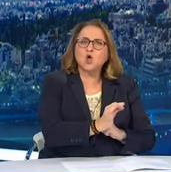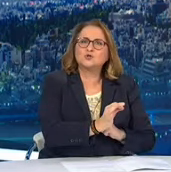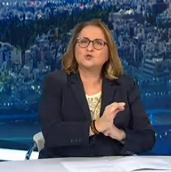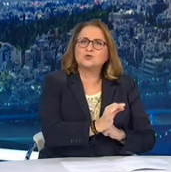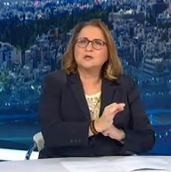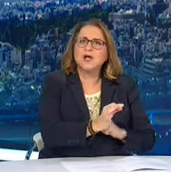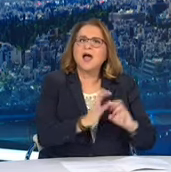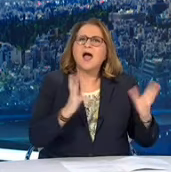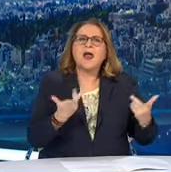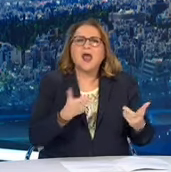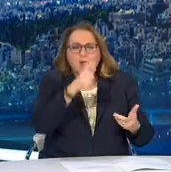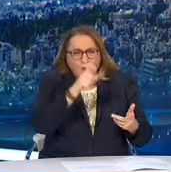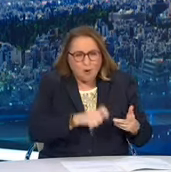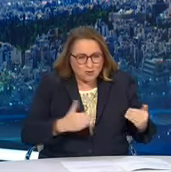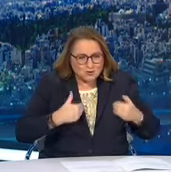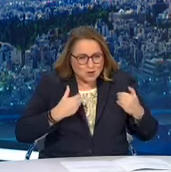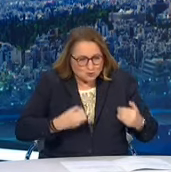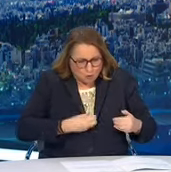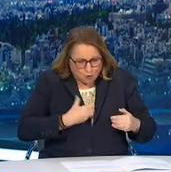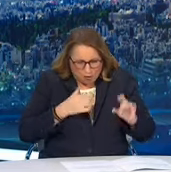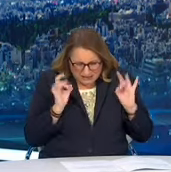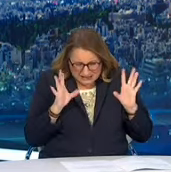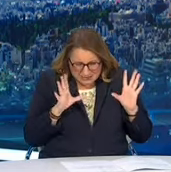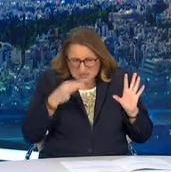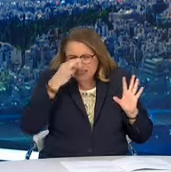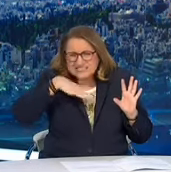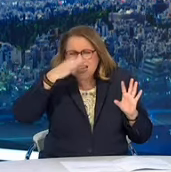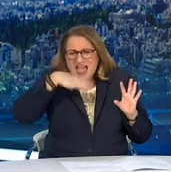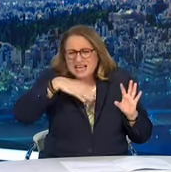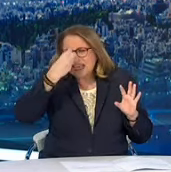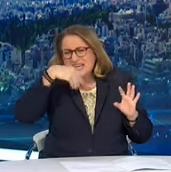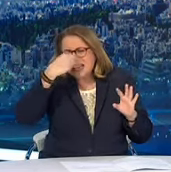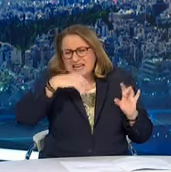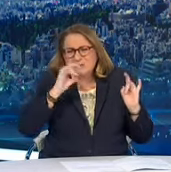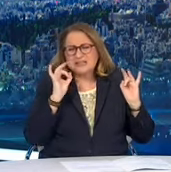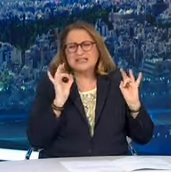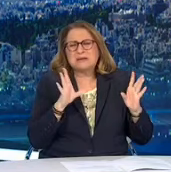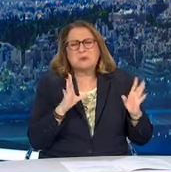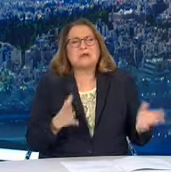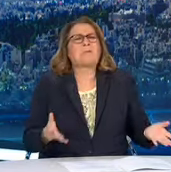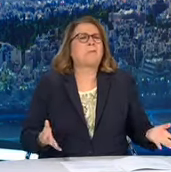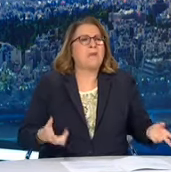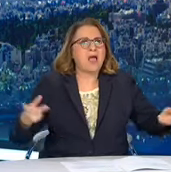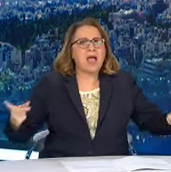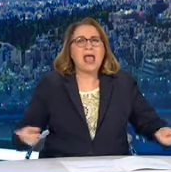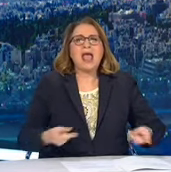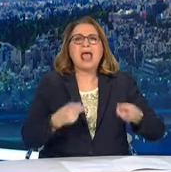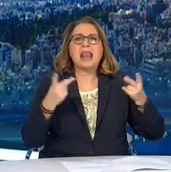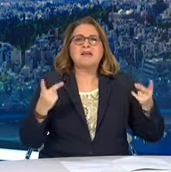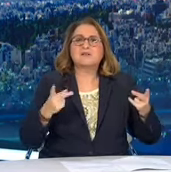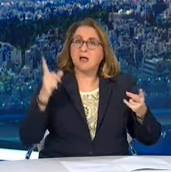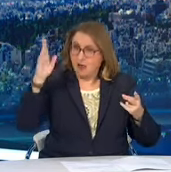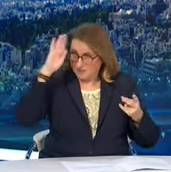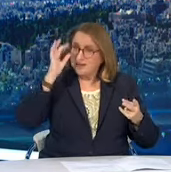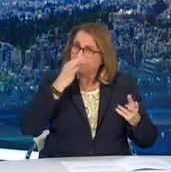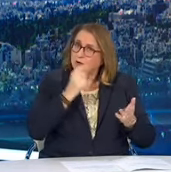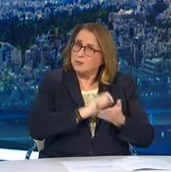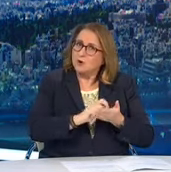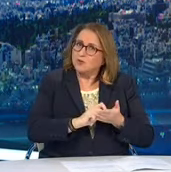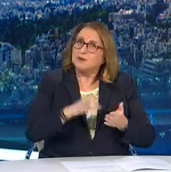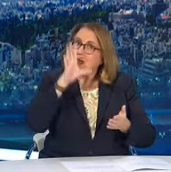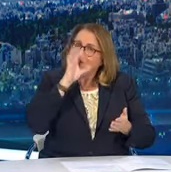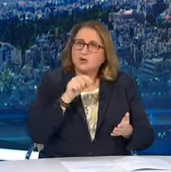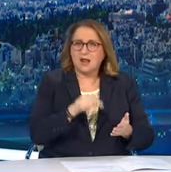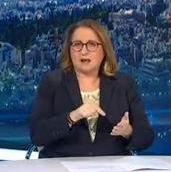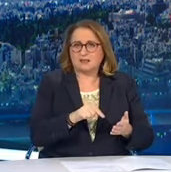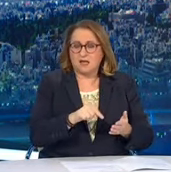μακροχρόνιες επιπλοκές. Έτσι το έχουμε ξανασυζητήσει. Ενώ στους μεγάλους είναι πολύ χειρότερα τα πράγματα. Και όσο περνάει η ηλικία, χειροτερεύει. Σε